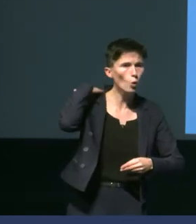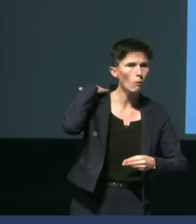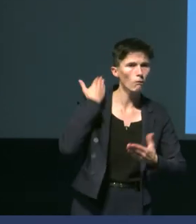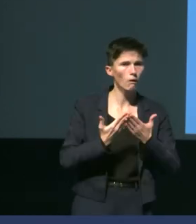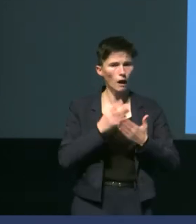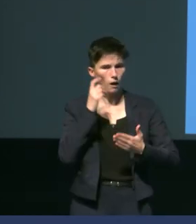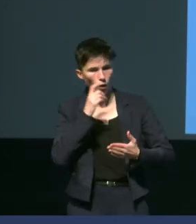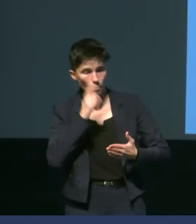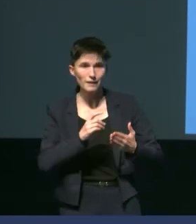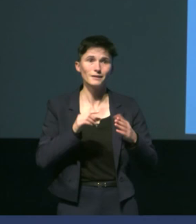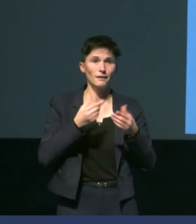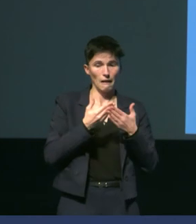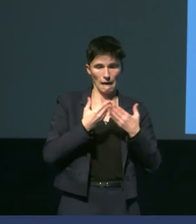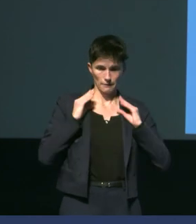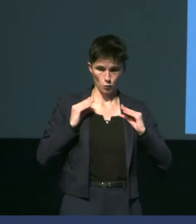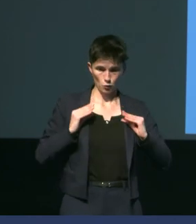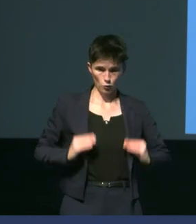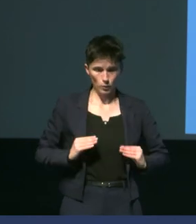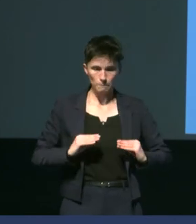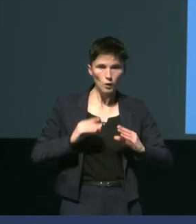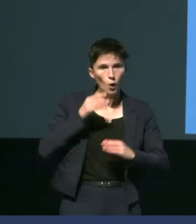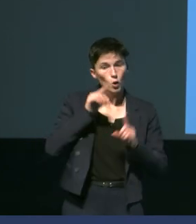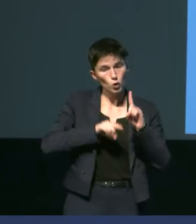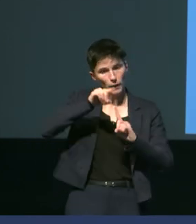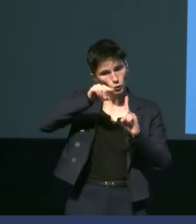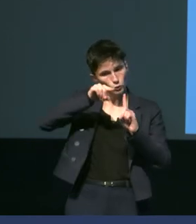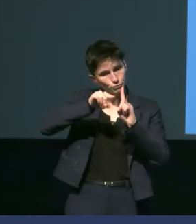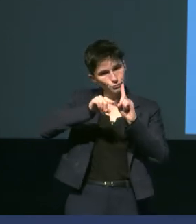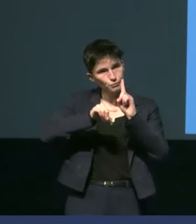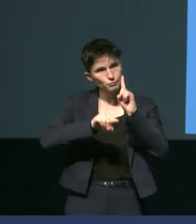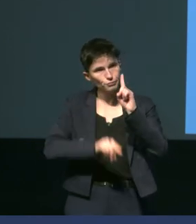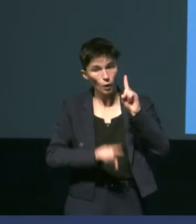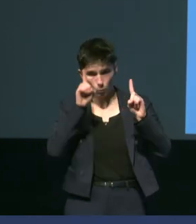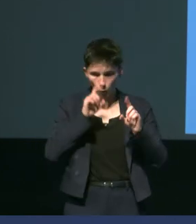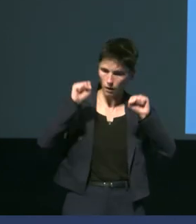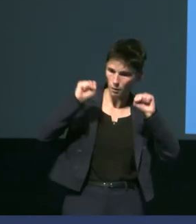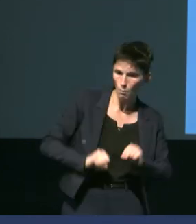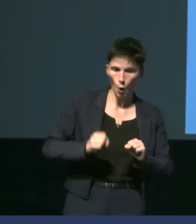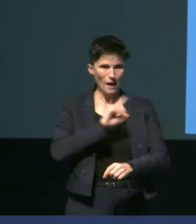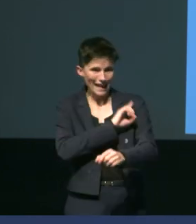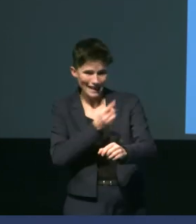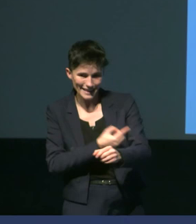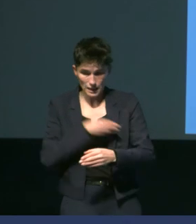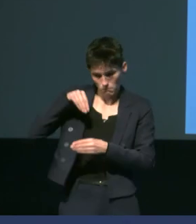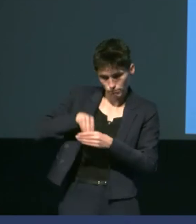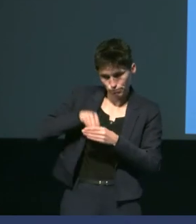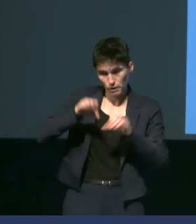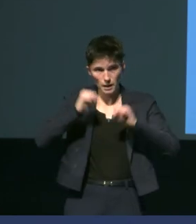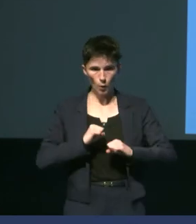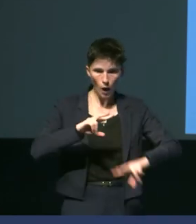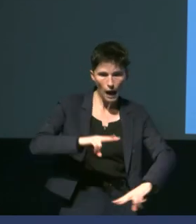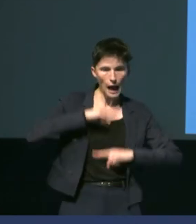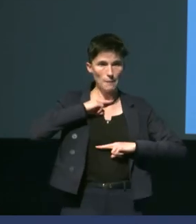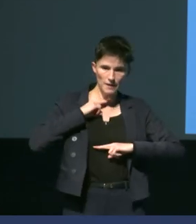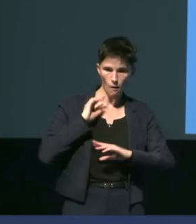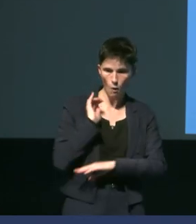avoir une réduction de la température des tissus pourquoi parce que ça va leur permettre d'économiser de l'énergie donc de rester plus longtemps en apnée et donc d'avoir